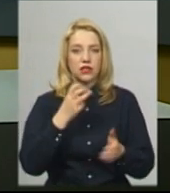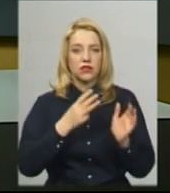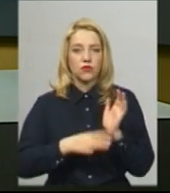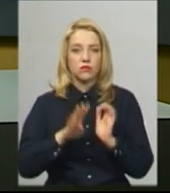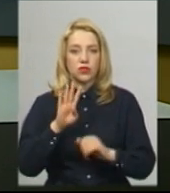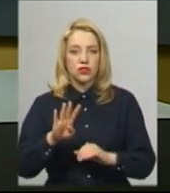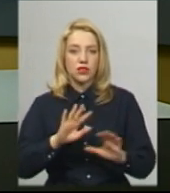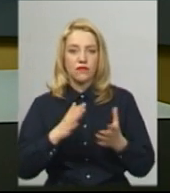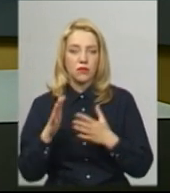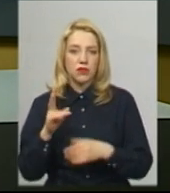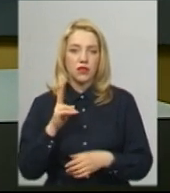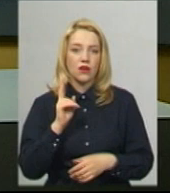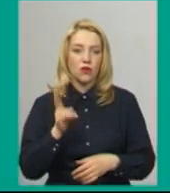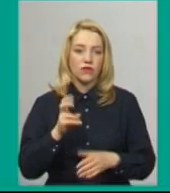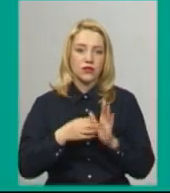випадки COVID-19.